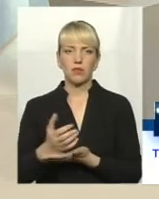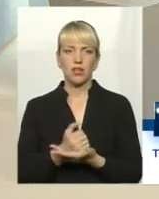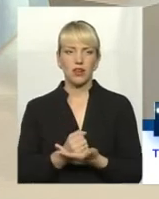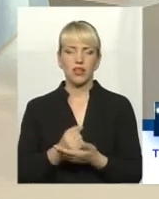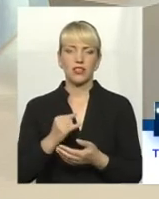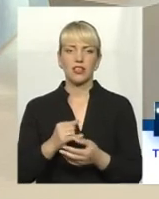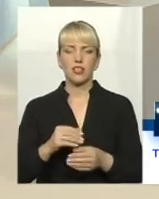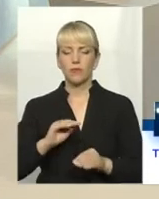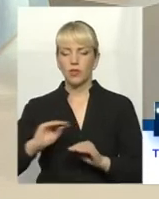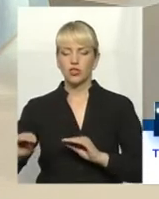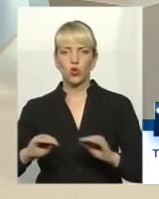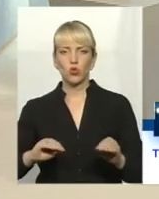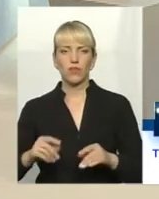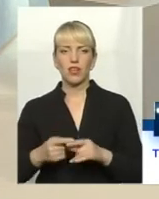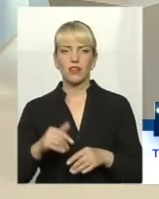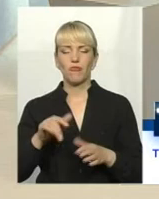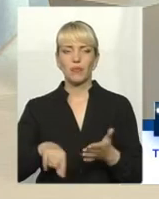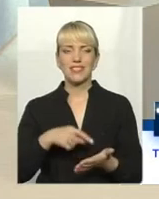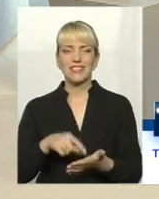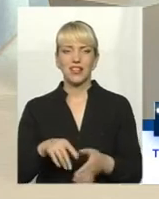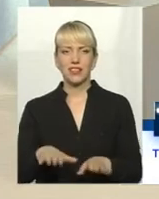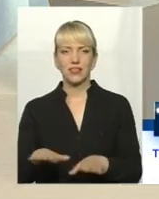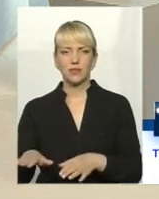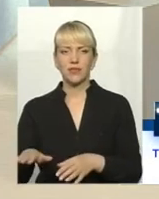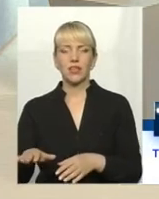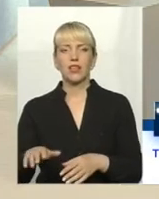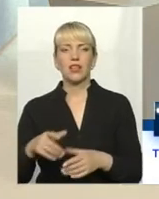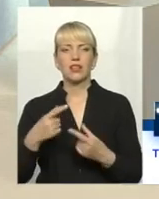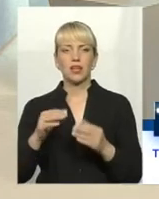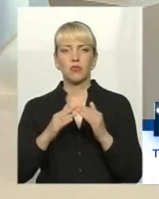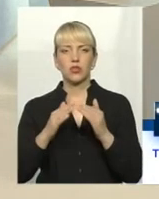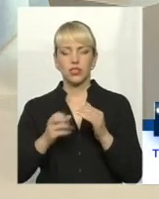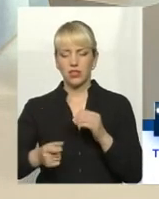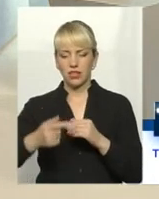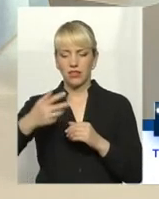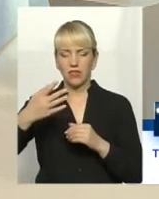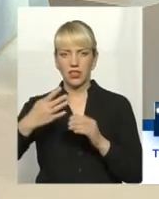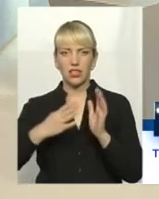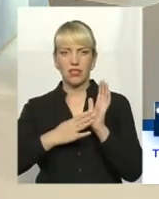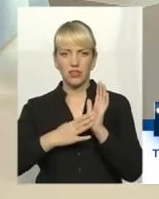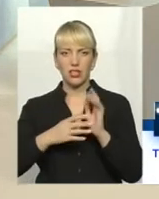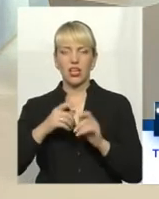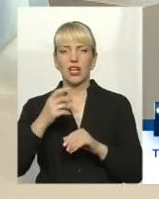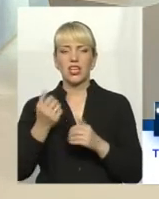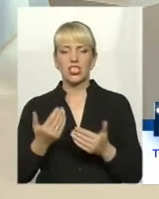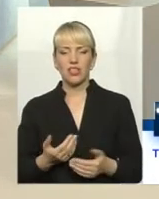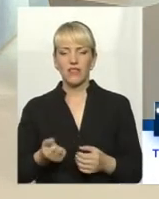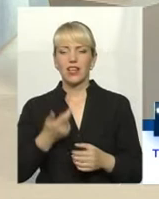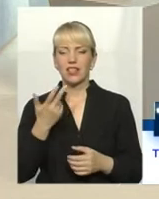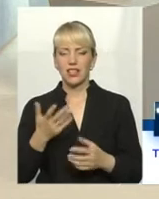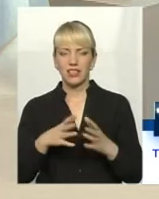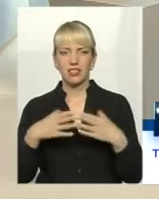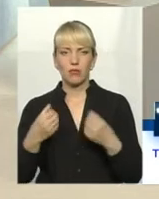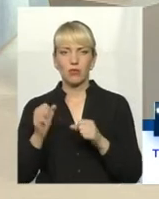їх сортування і так далі, і у містах, де будинку 9-поверховому живе кілька сот сімей, можна